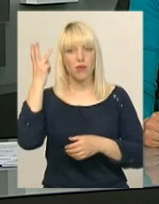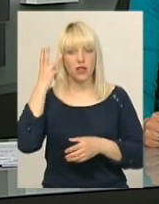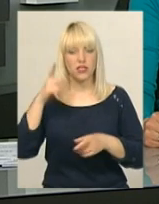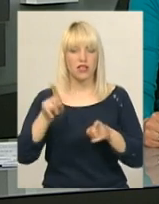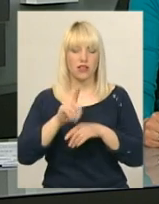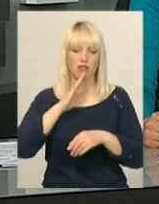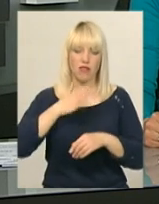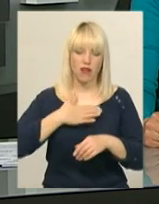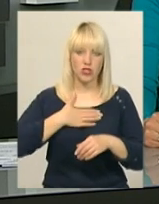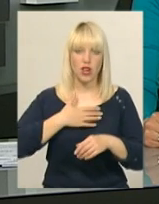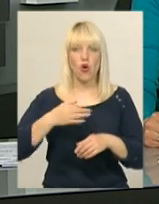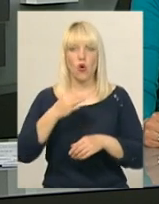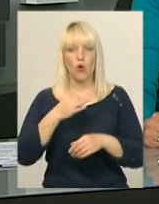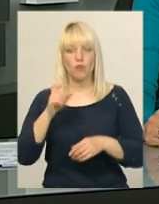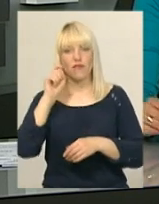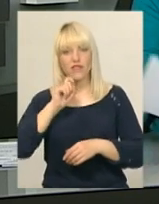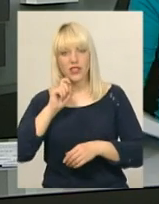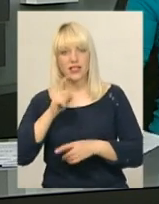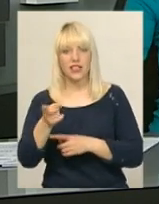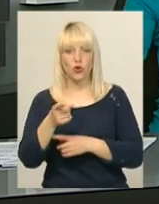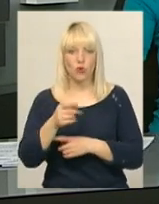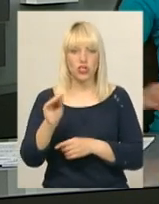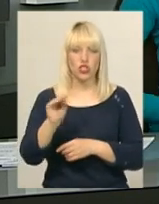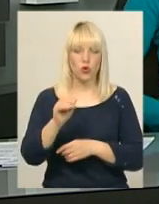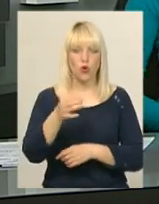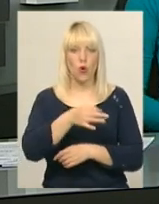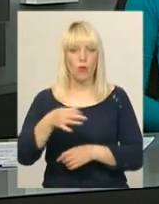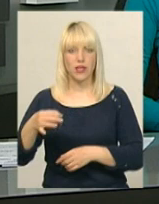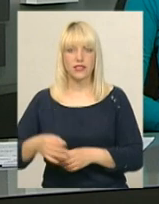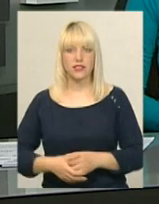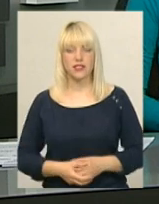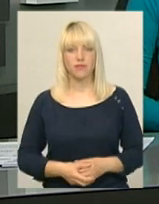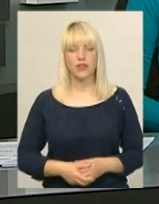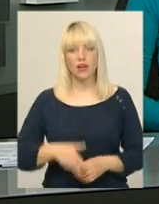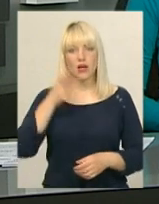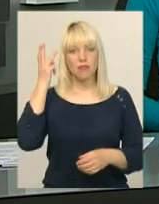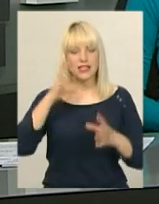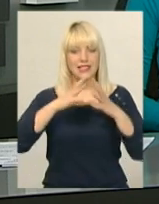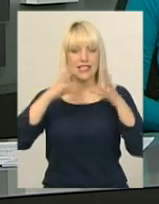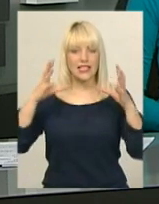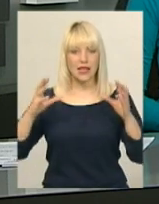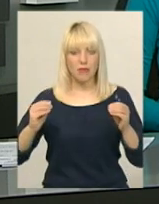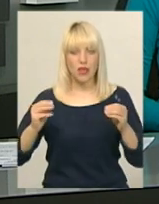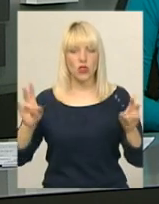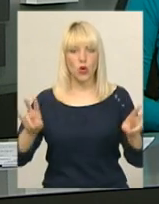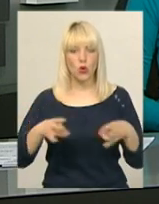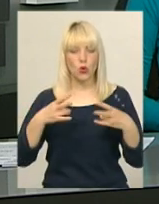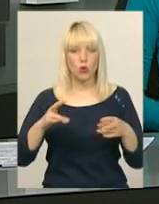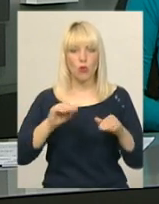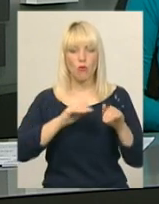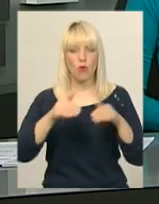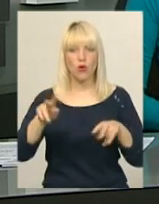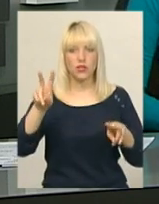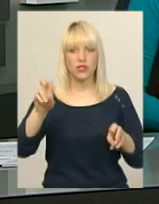з Вінницької, Житомирської, Тернопільської та Рівницької областей. Хмельницький регбійний клуб Поділля переміг львівського «Сокола» у третьому турі